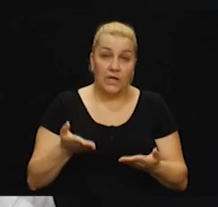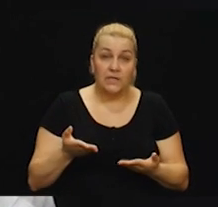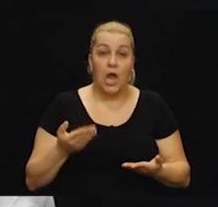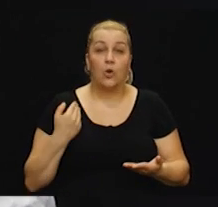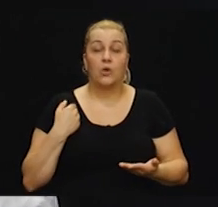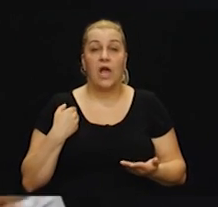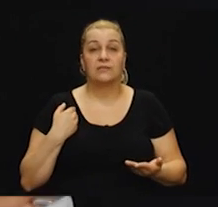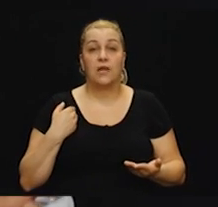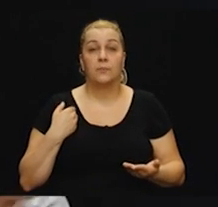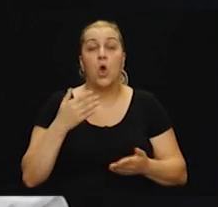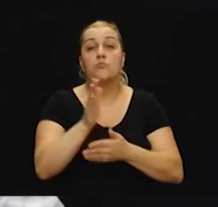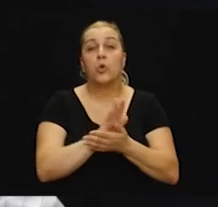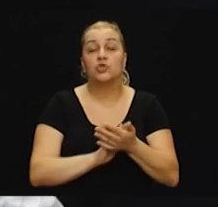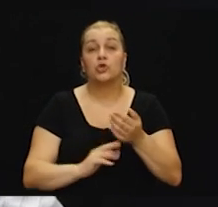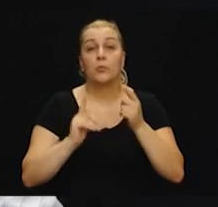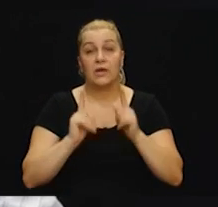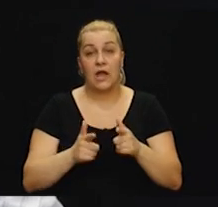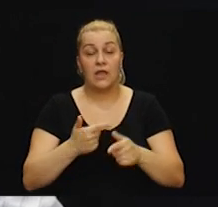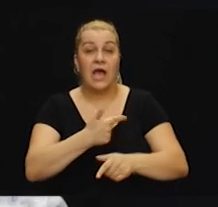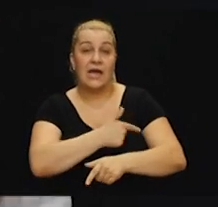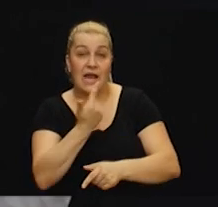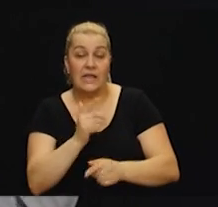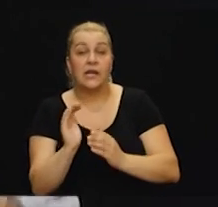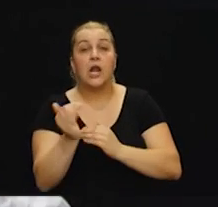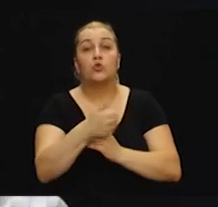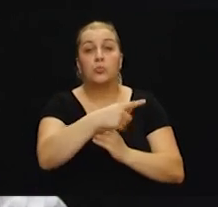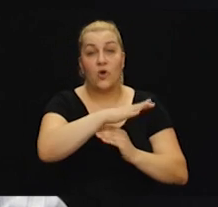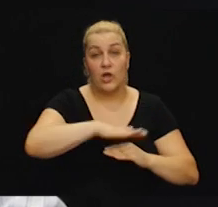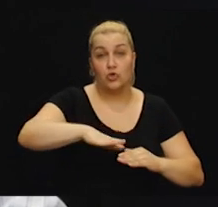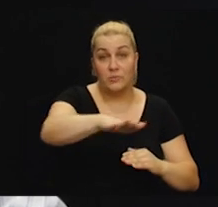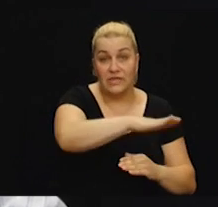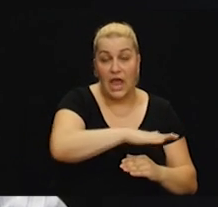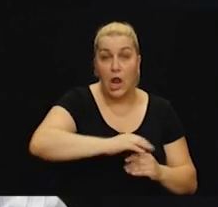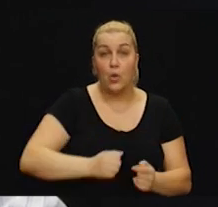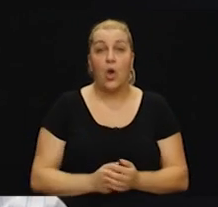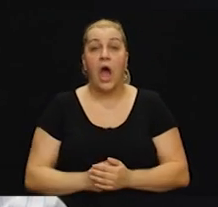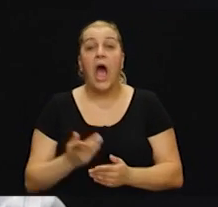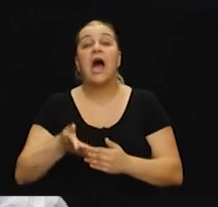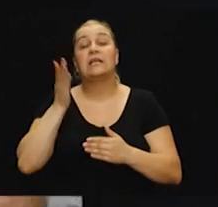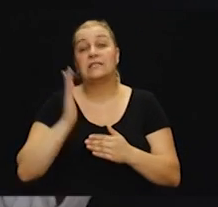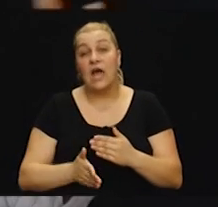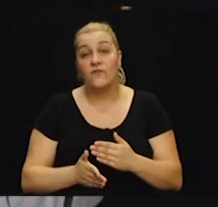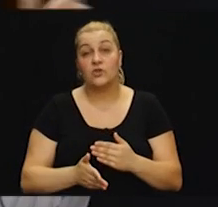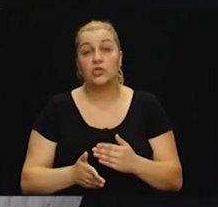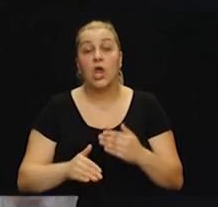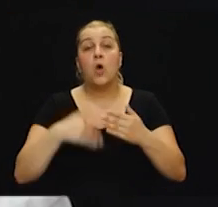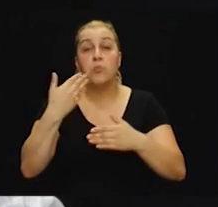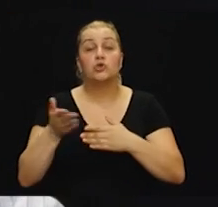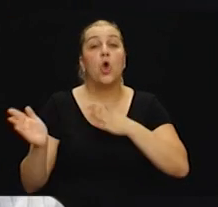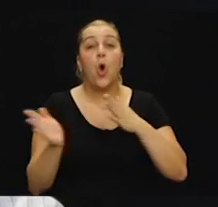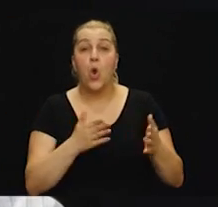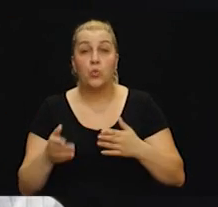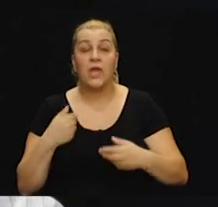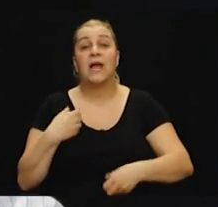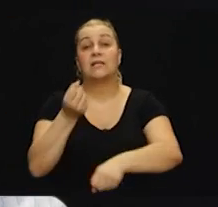početkom rata ranjen na Dubrovačkom dijelu, a poslije obluje